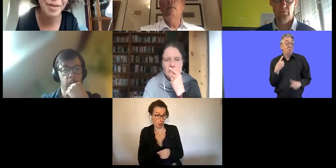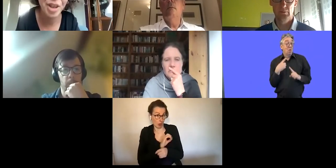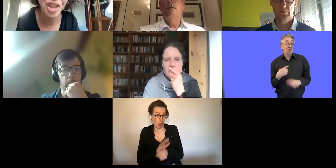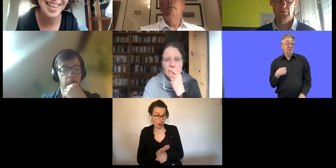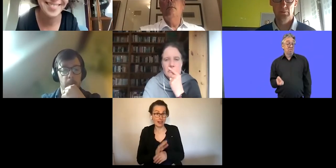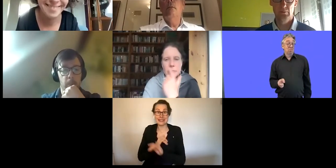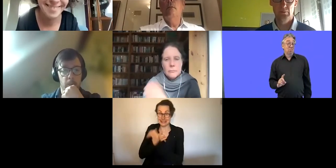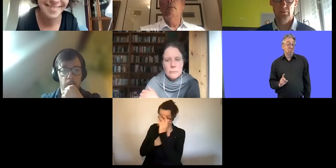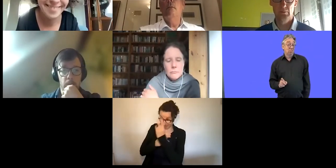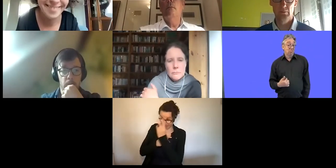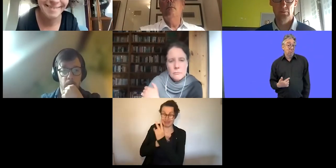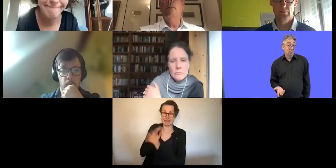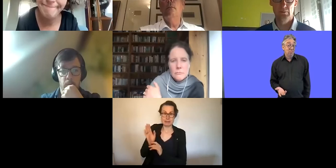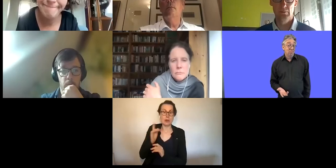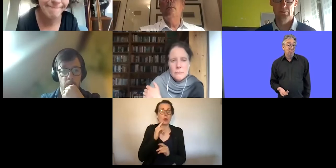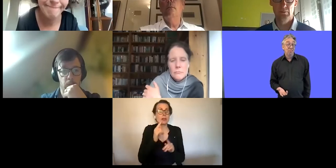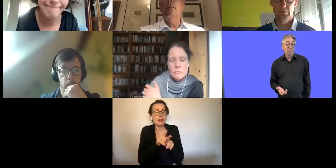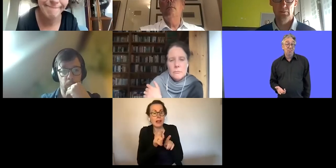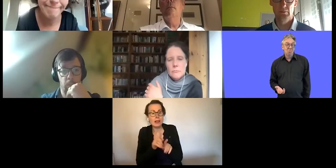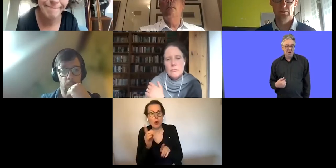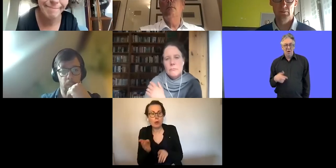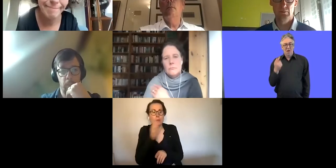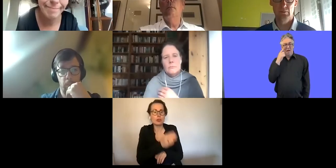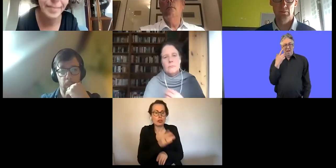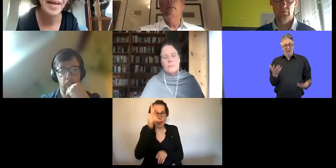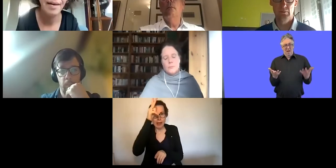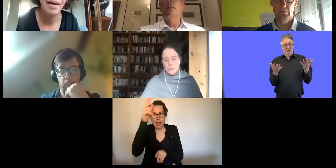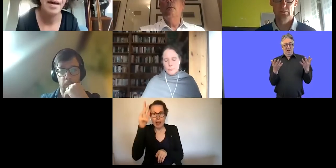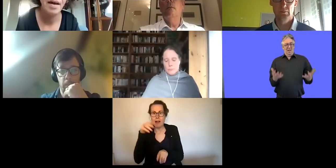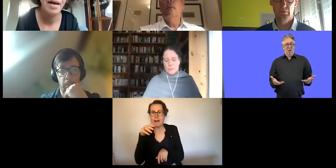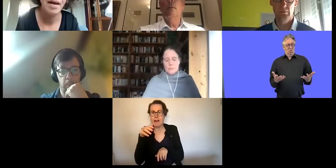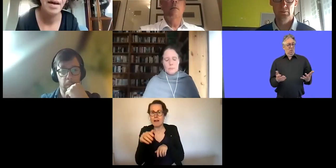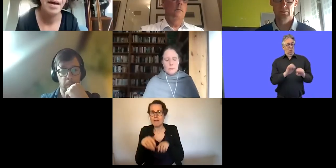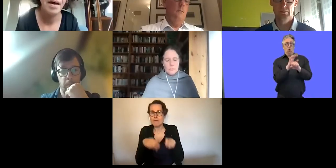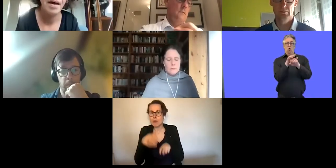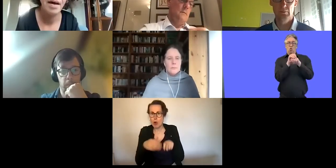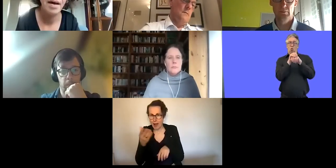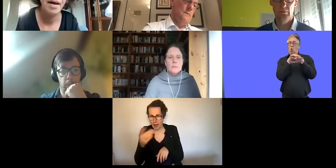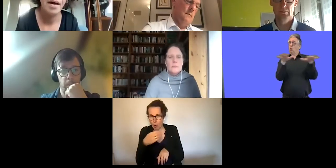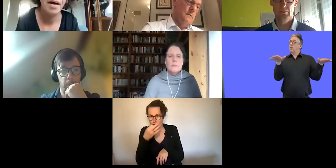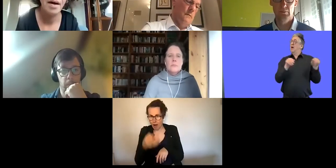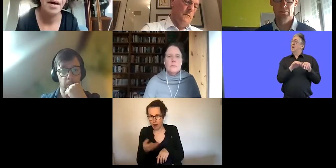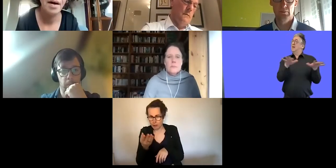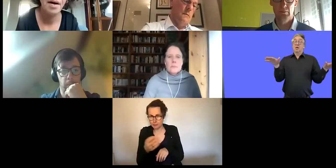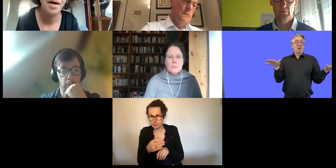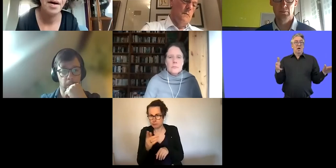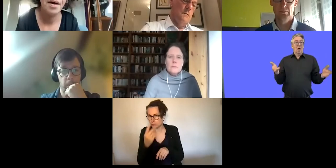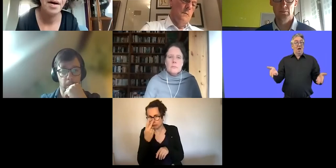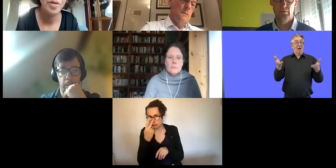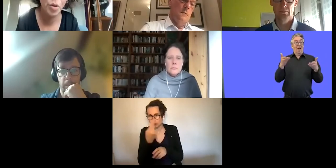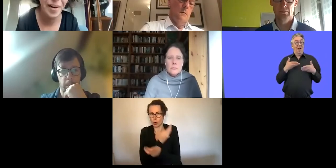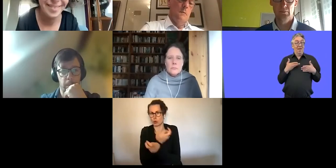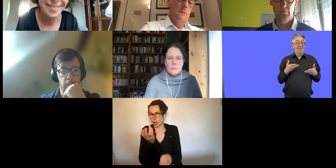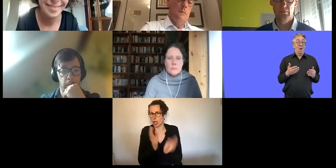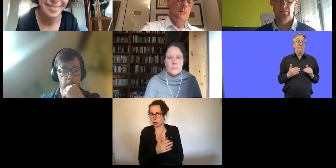Und das Gleiche wollte ich eben halt auch an Herrn Wollmeyer noch, jetzt wie die Lage dort in Österreich ist.